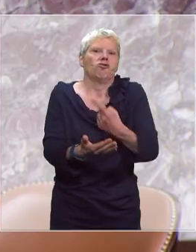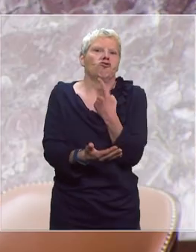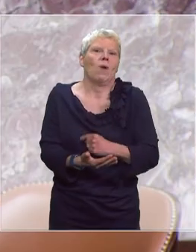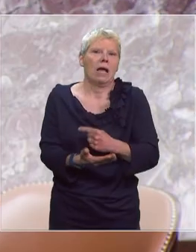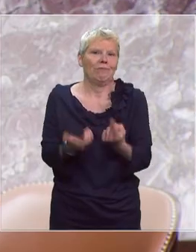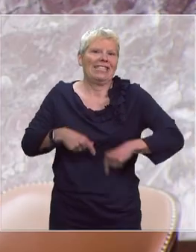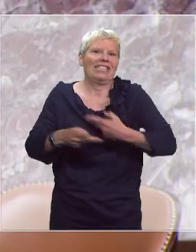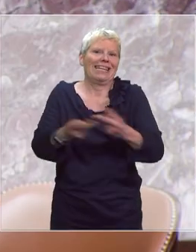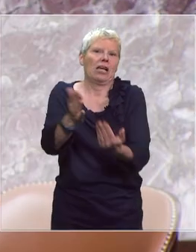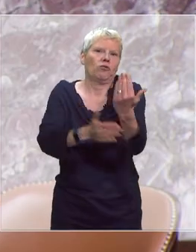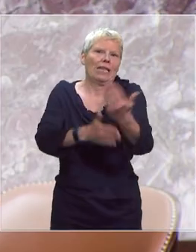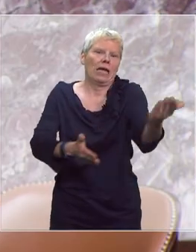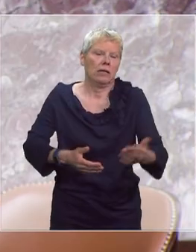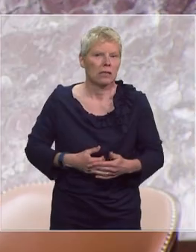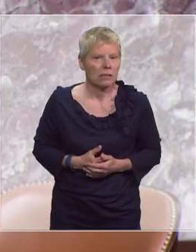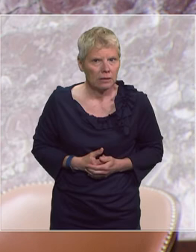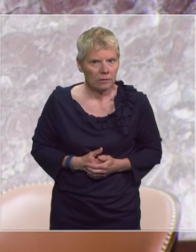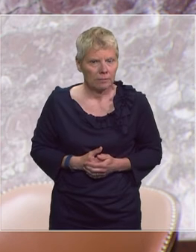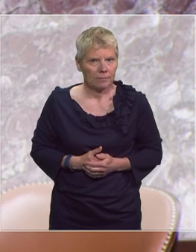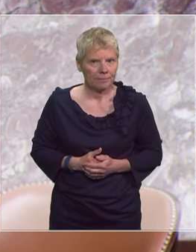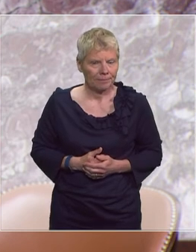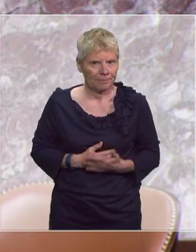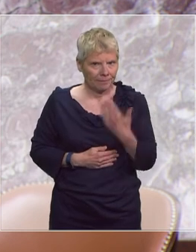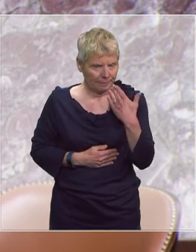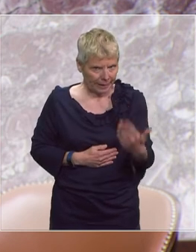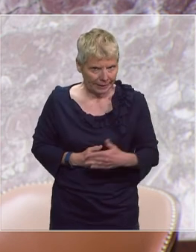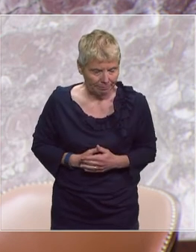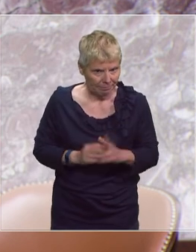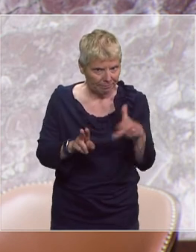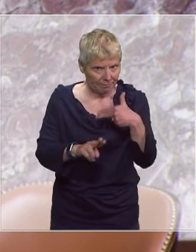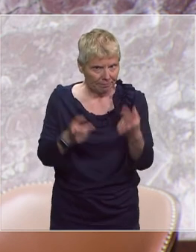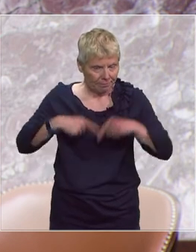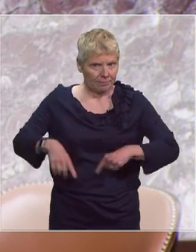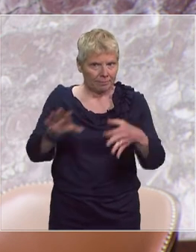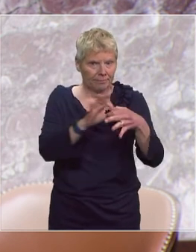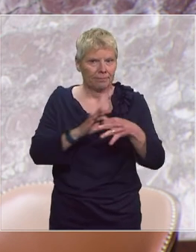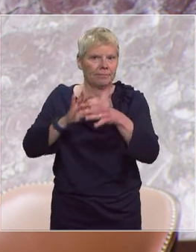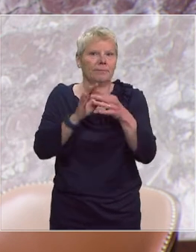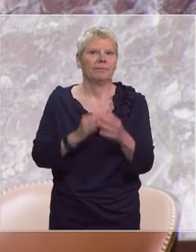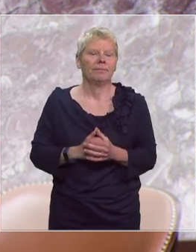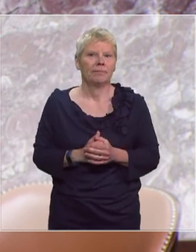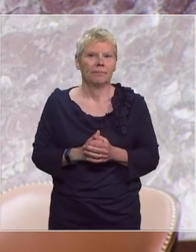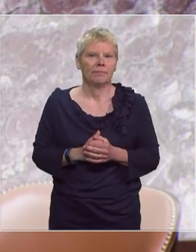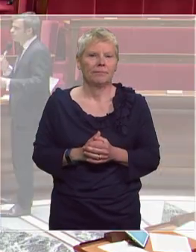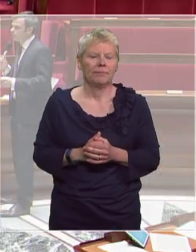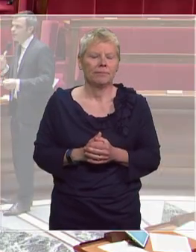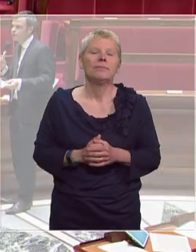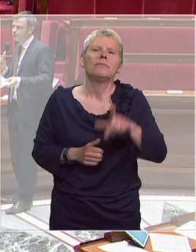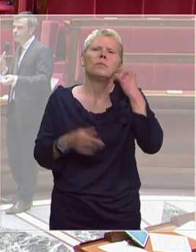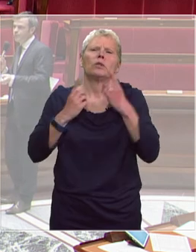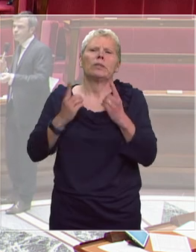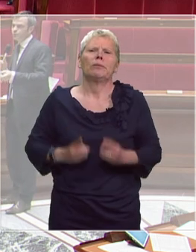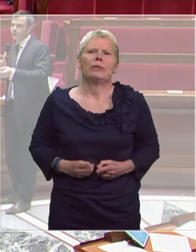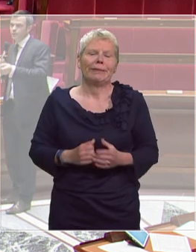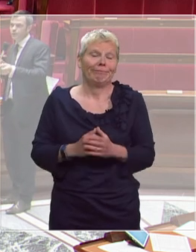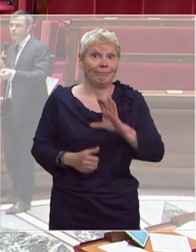Merci, monsieur le député. La parole est à monsieur Olivier Véran, ministre des Solidarités et de la Santé. Monsieur le député Coquerel,